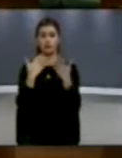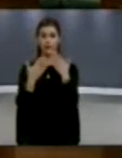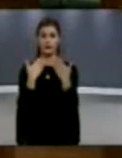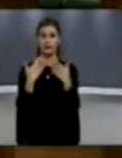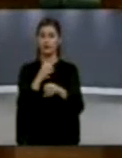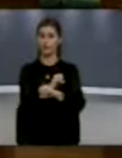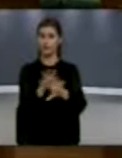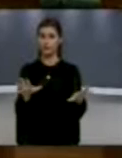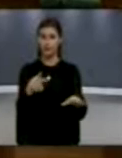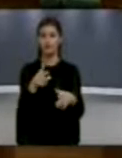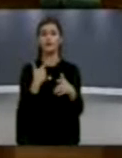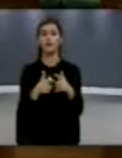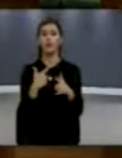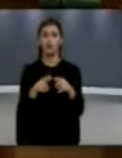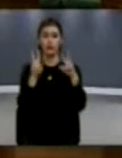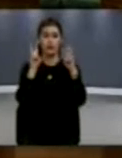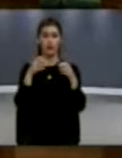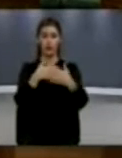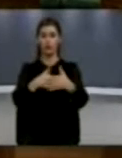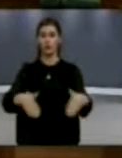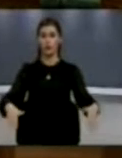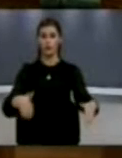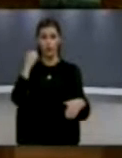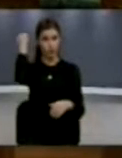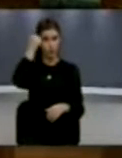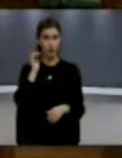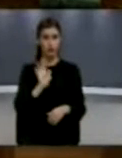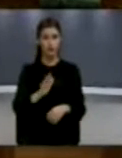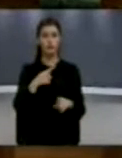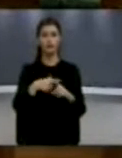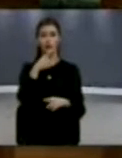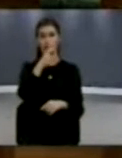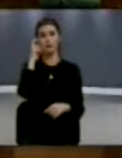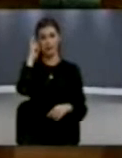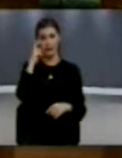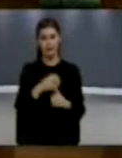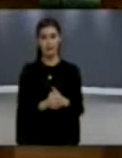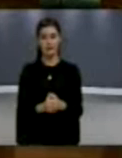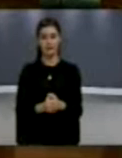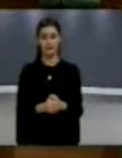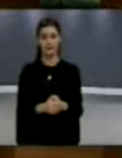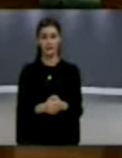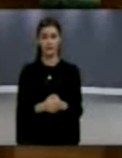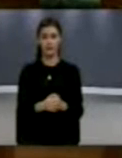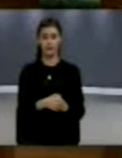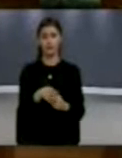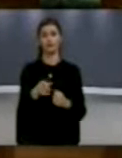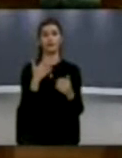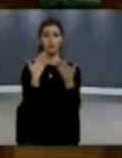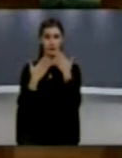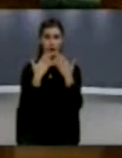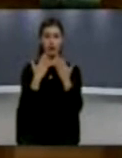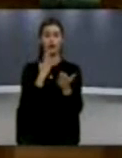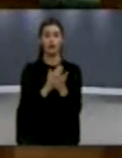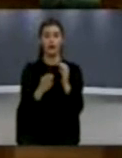për shtyp lidhur me kontestet kufitarët Kosovës e posa qereshtë ati me malë në zi. Në këtë konferens, së cilës i paraprim një